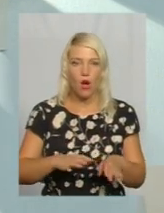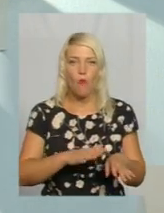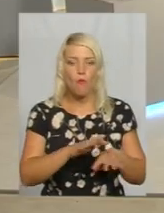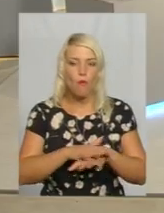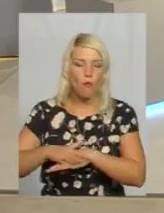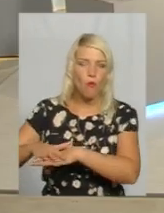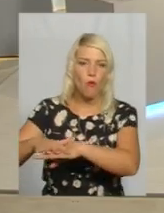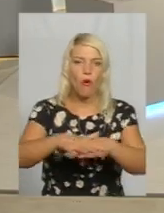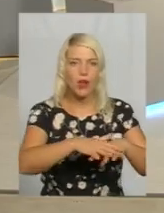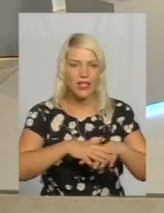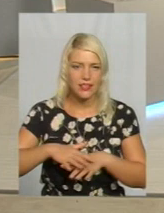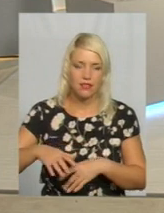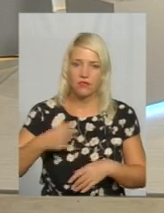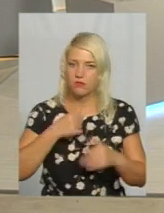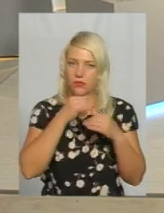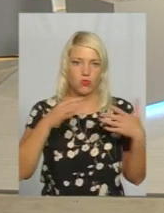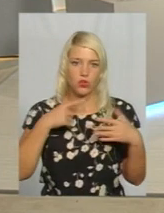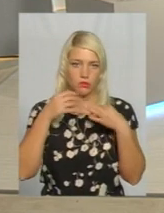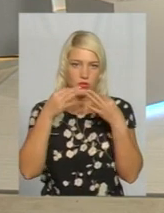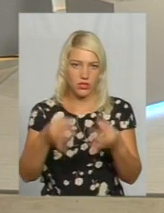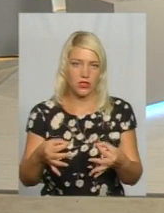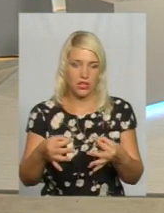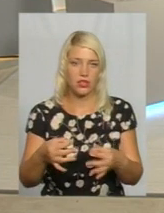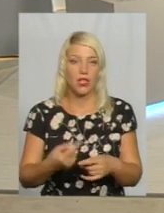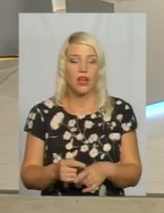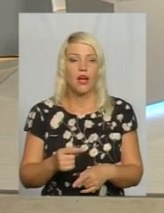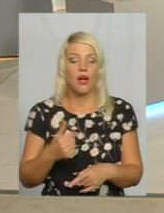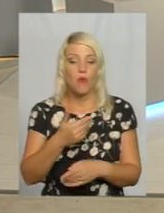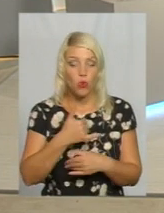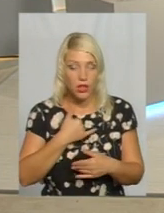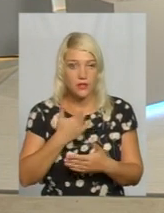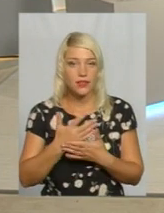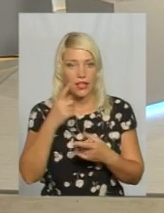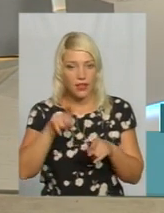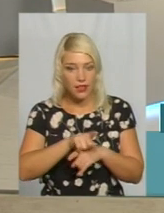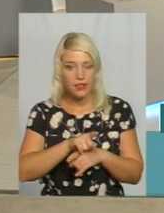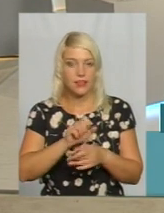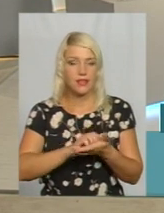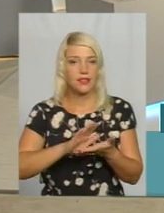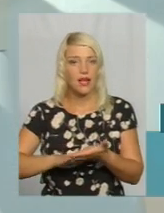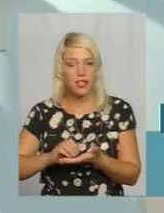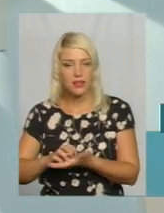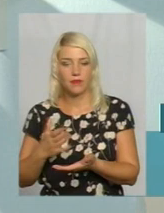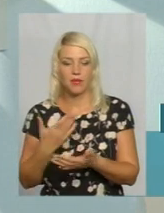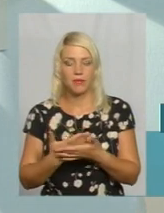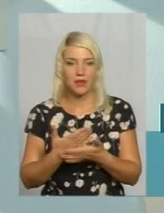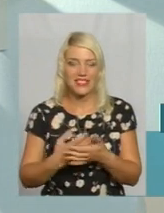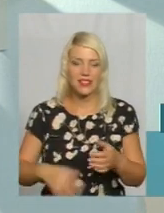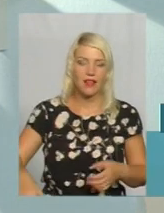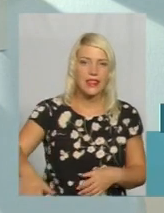ми маємо на сьогодні, ми такого сказати не можемо. Ми оперуємо такими даними, що десь приблизно територія покриття